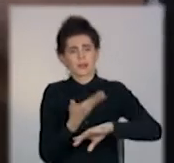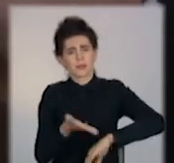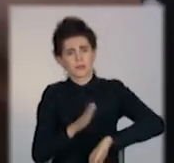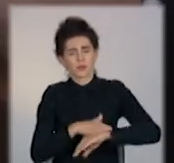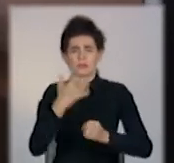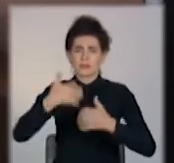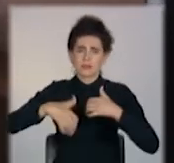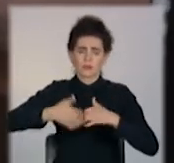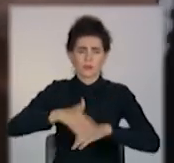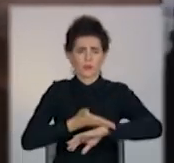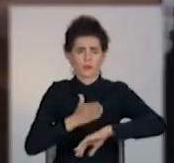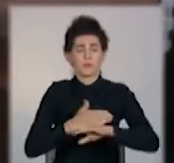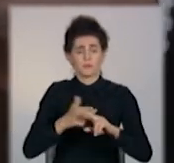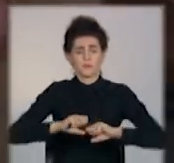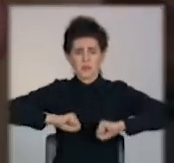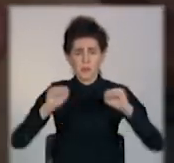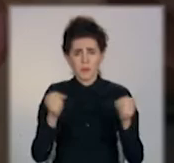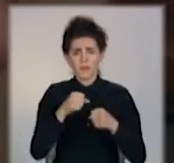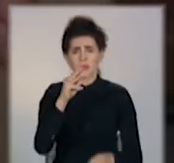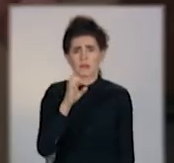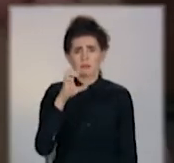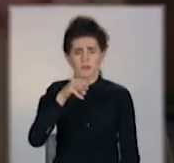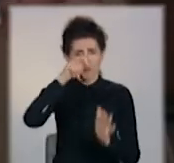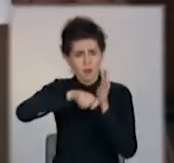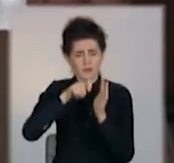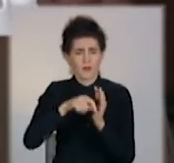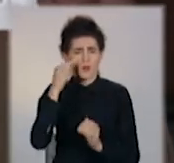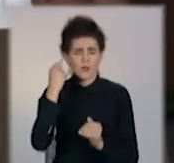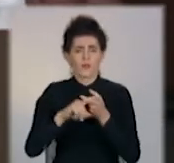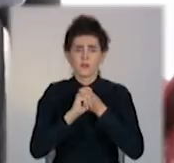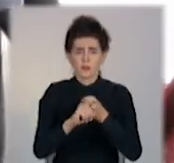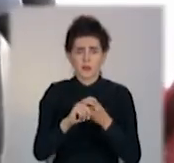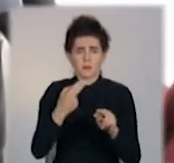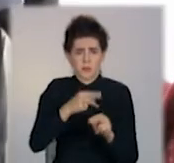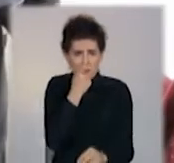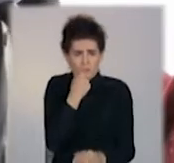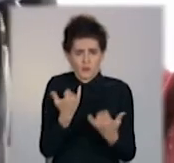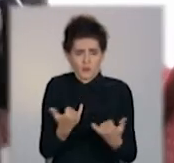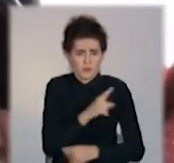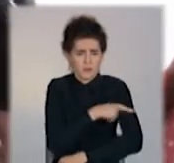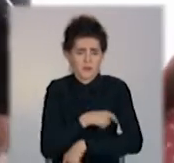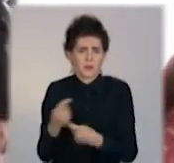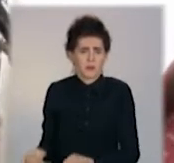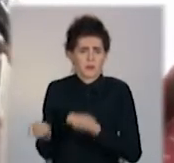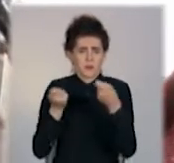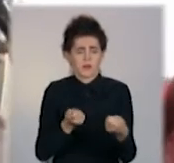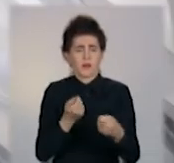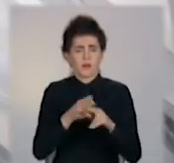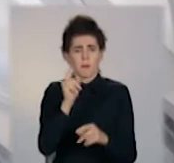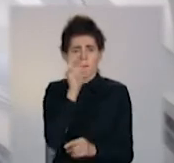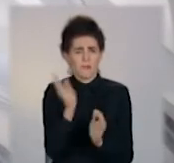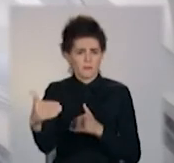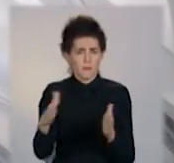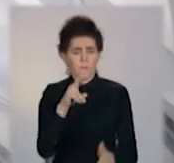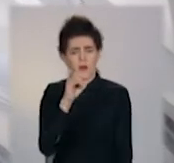Експрес-тести на виявлення COVID-19 у лікарнях Донеччини з'явилися нещодавно, кажуть медики. Це частина партії,